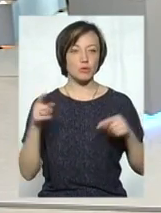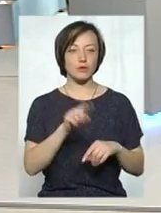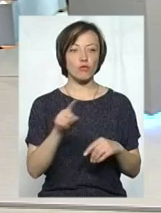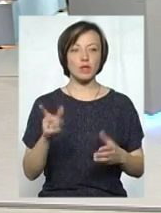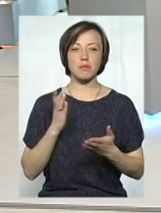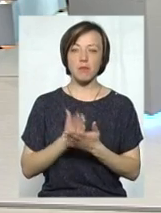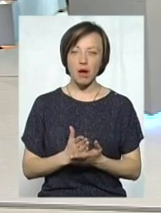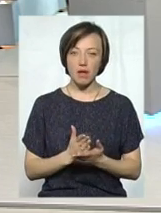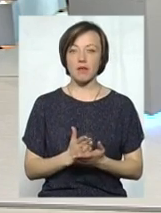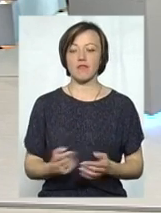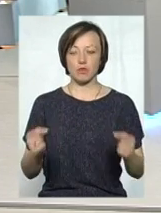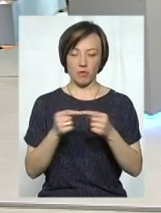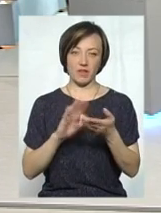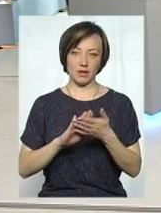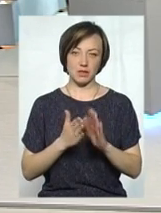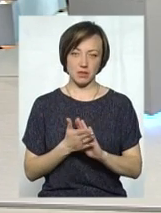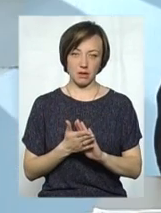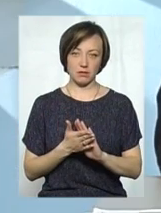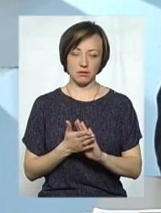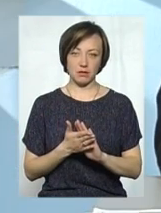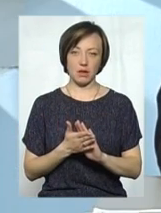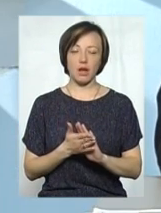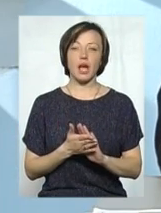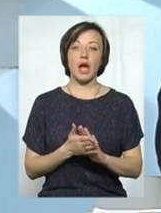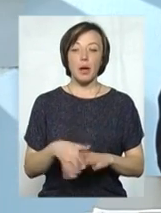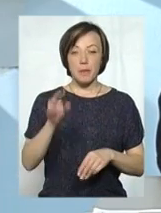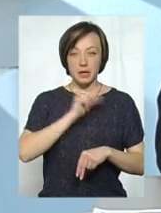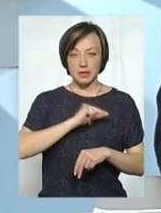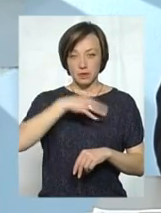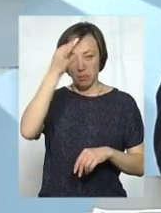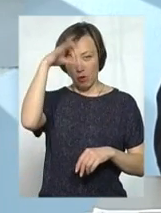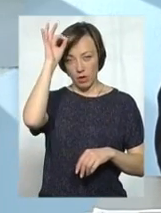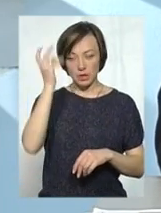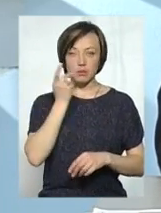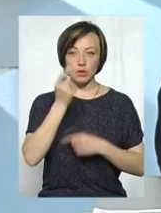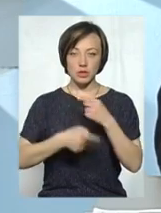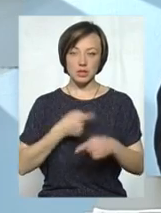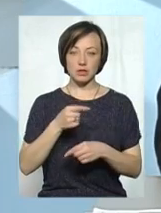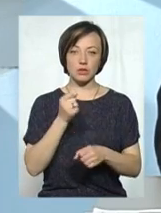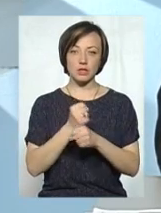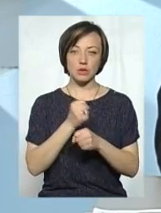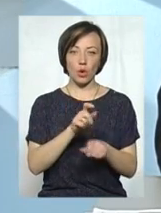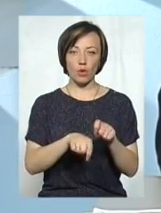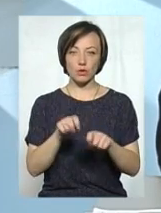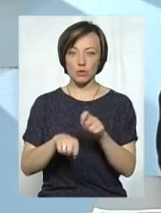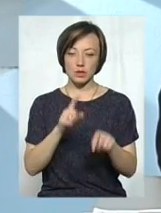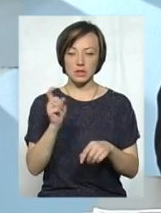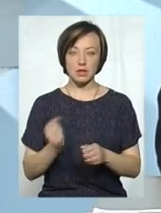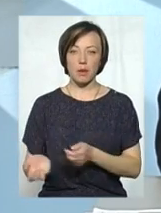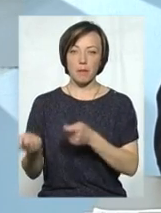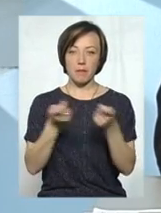мали належний відповідний стан. І працівниками поліції області постійно, звичайно, здійснюється контроль за перевезенням